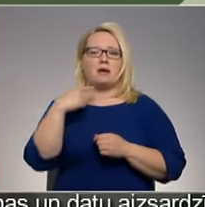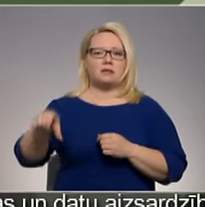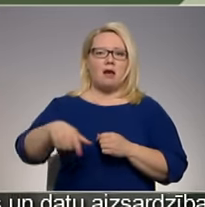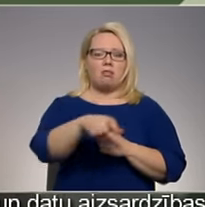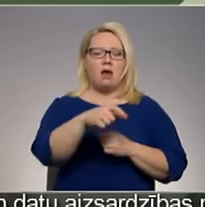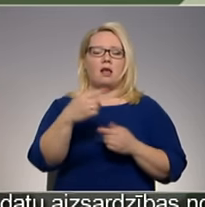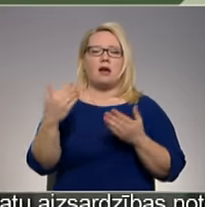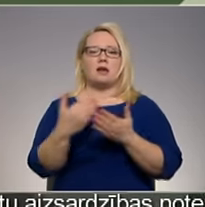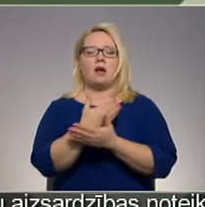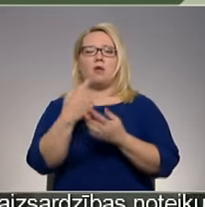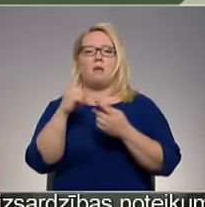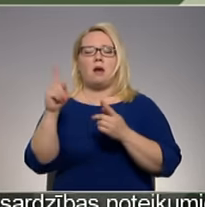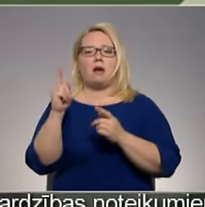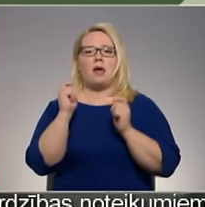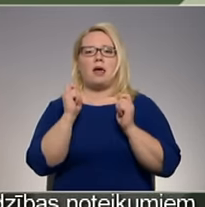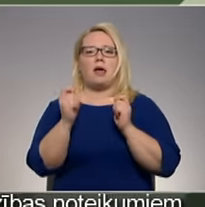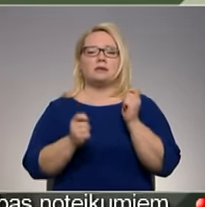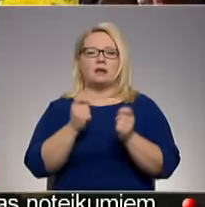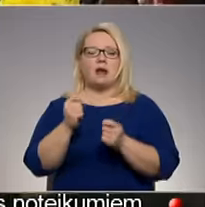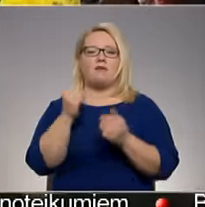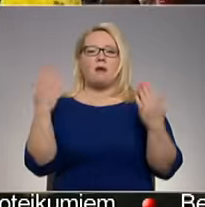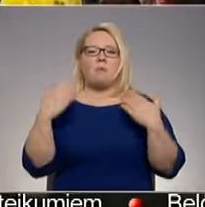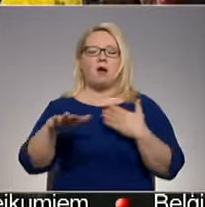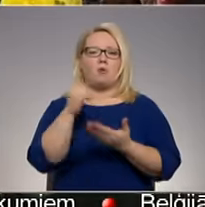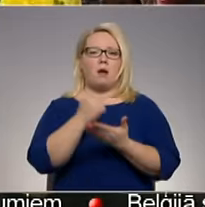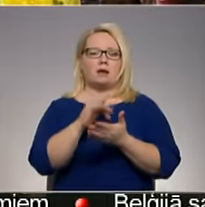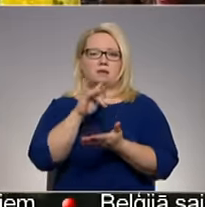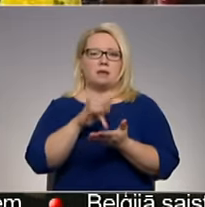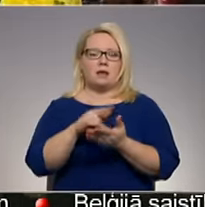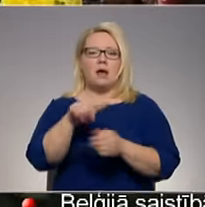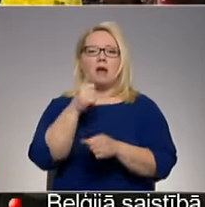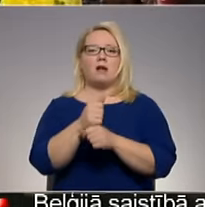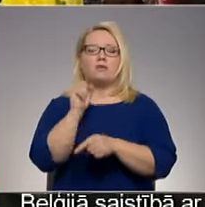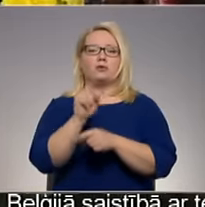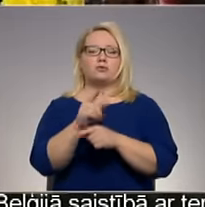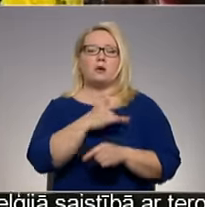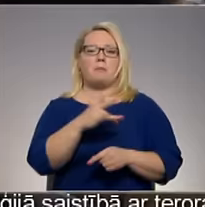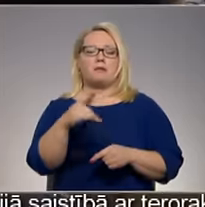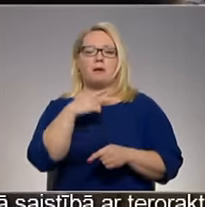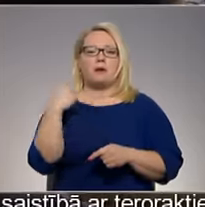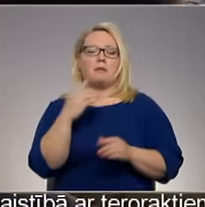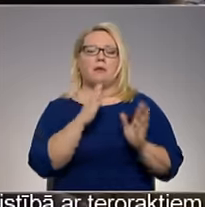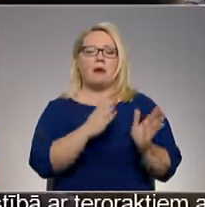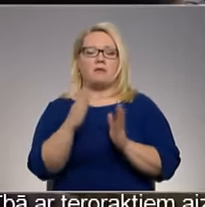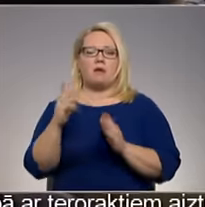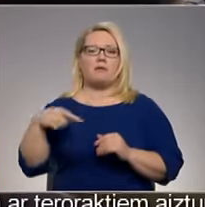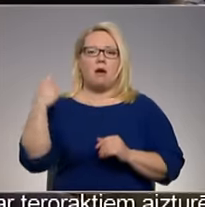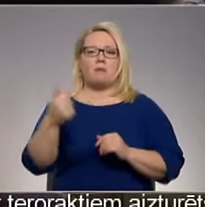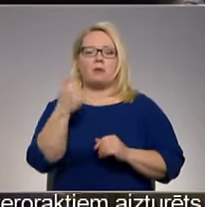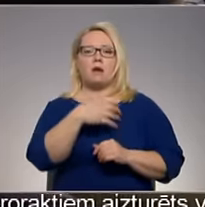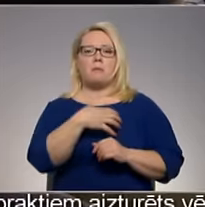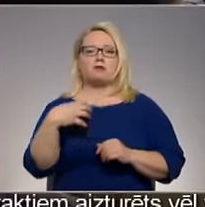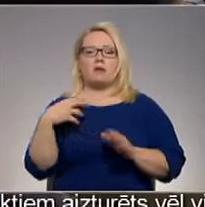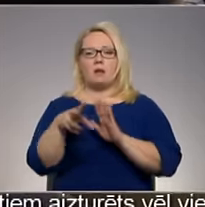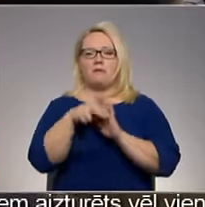par jaunu estrādu vai parku pagastu centrā. Kā galvenos uzdevumus, partija likusi gatavošanos nākamgad gaidāmajām pašvaldību